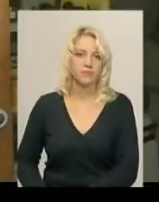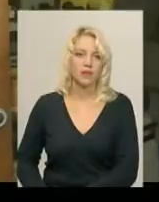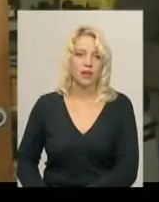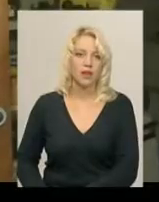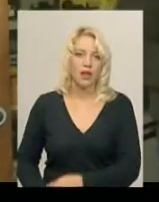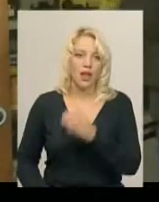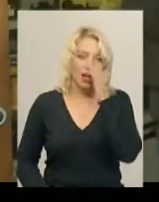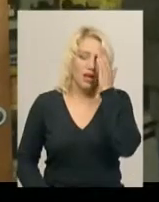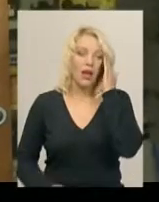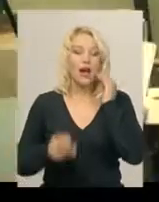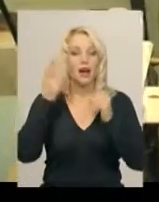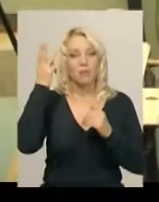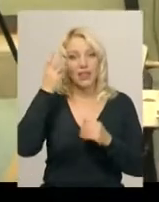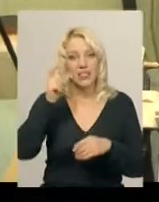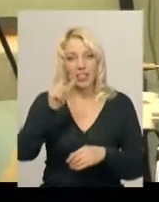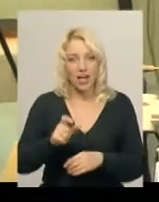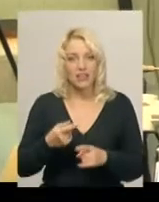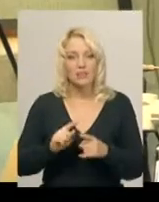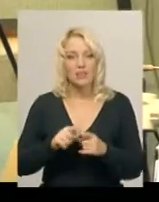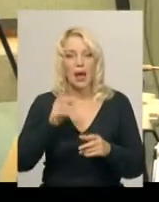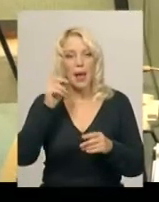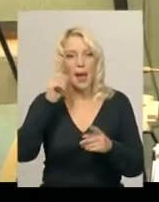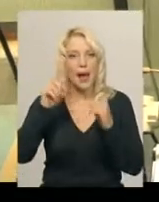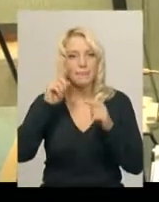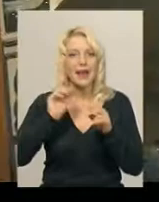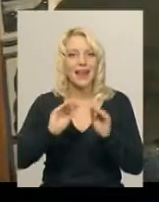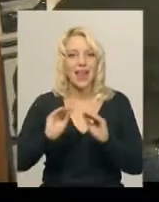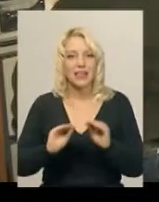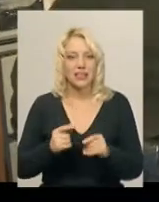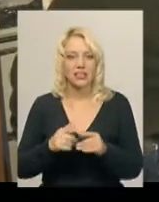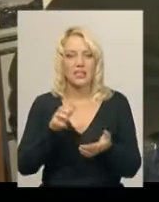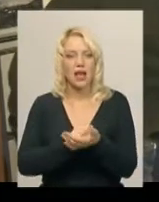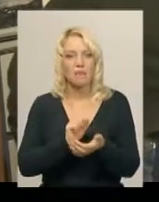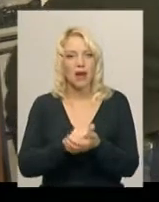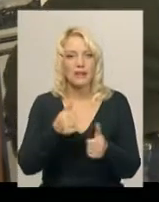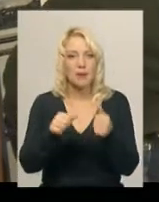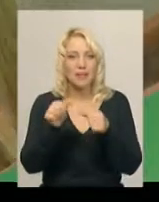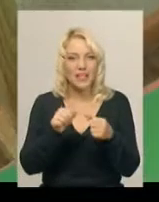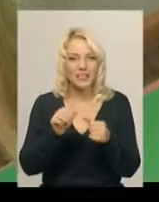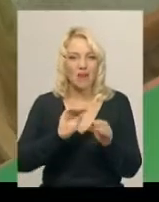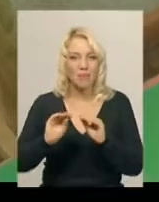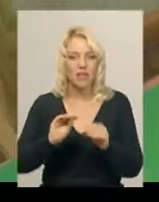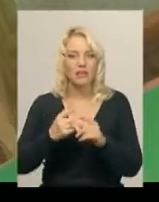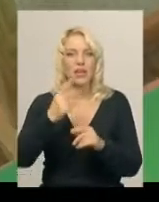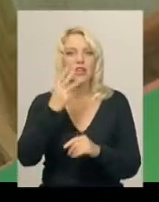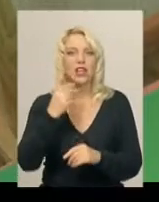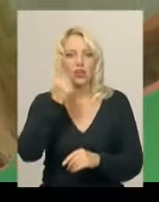Хмельничанин Вадим Подзігун – мультиплікатор. Створенням пластилінової анімації займають упродовж трьох років. За цей час він був керівником гуртка